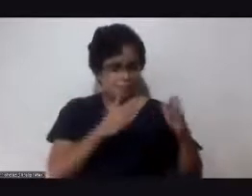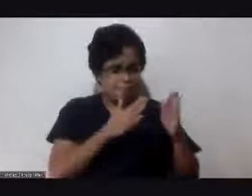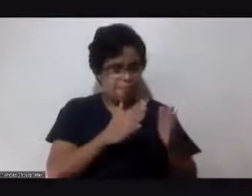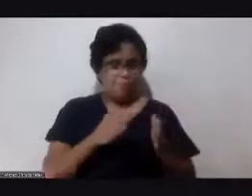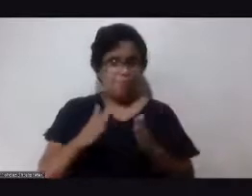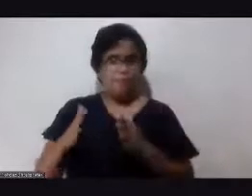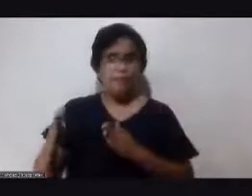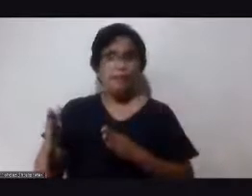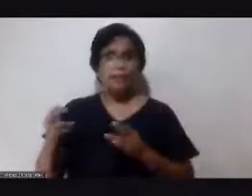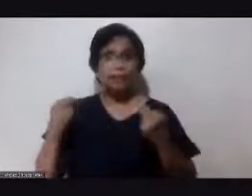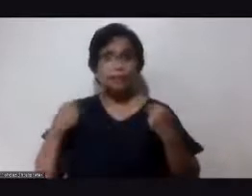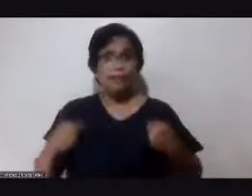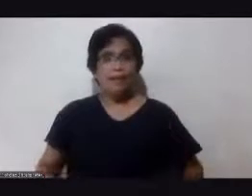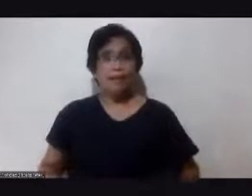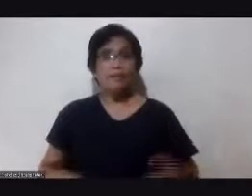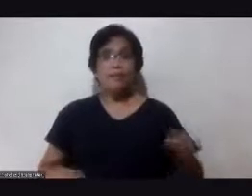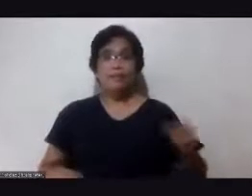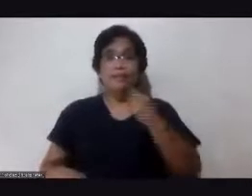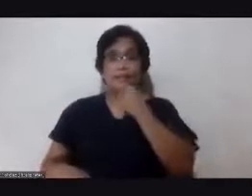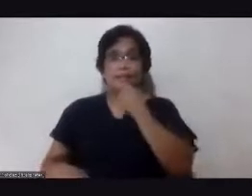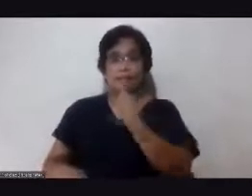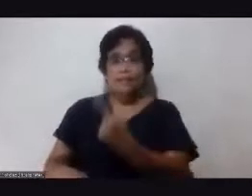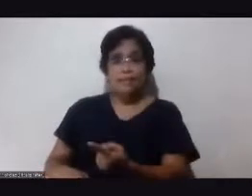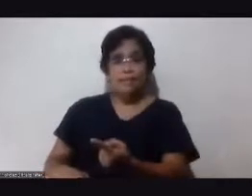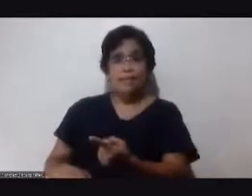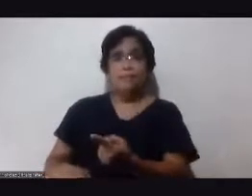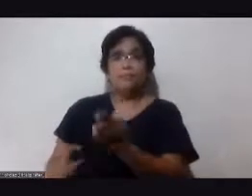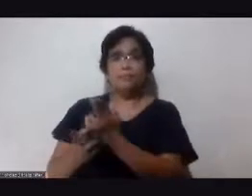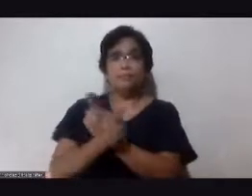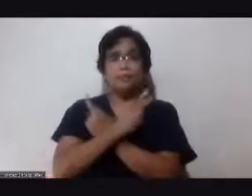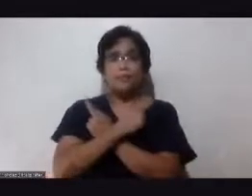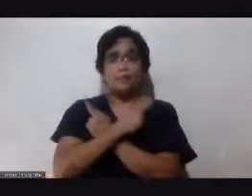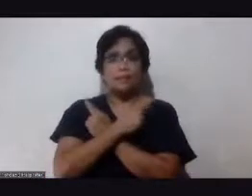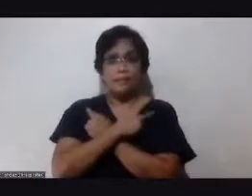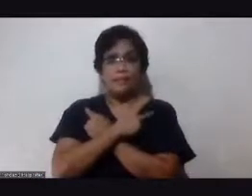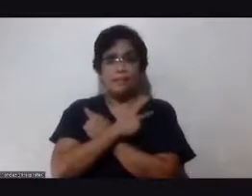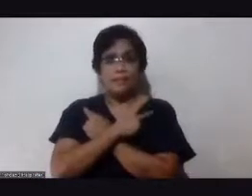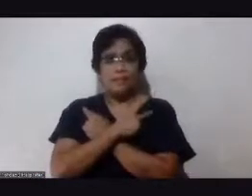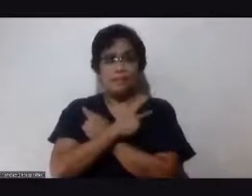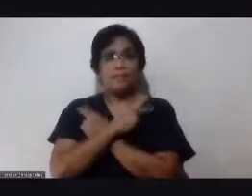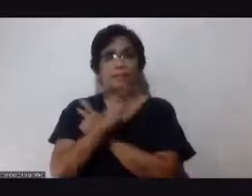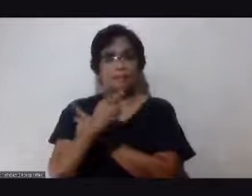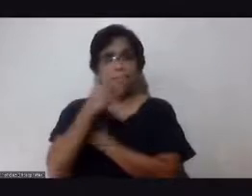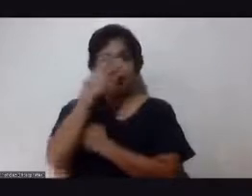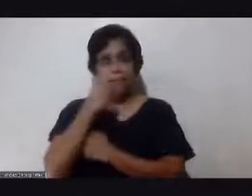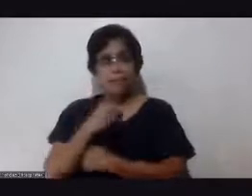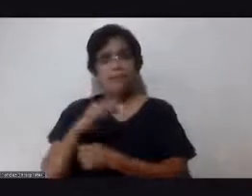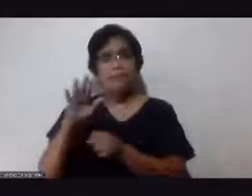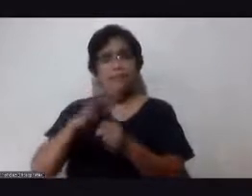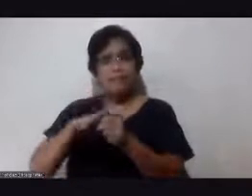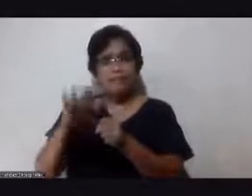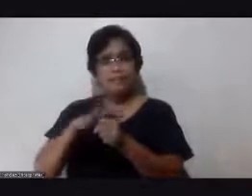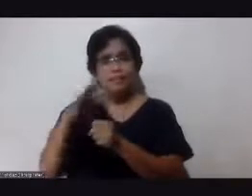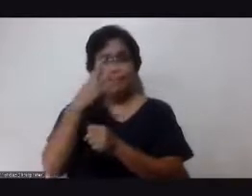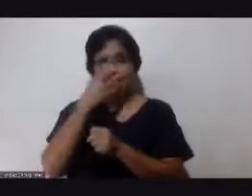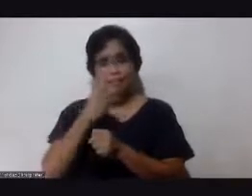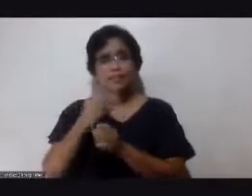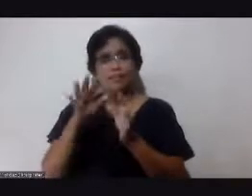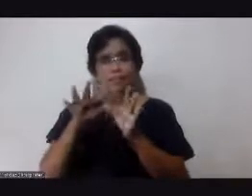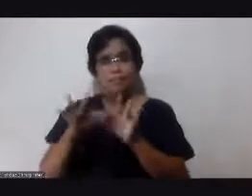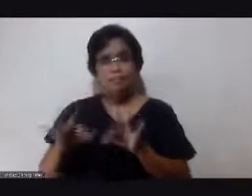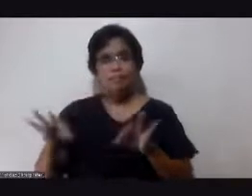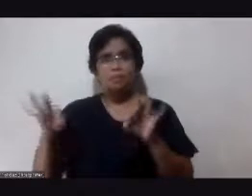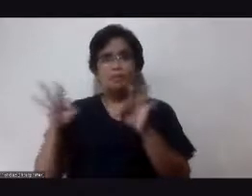sa lusugan binanggit niya po yung pagpahinga at pagtulog yes yung sapat na pagtulog ay mahalaga okay